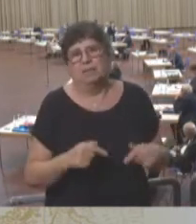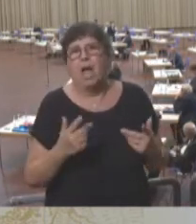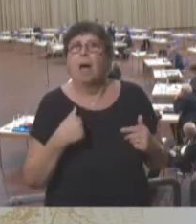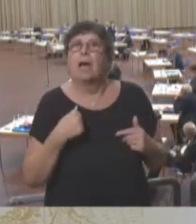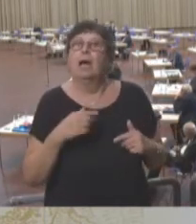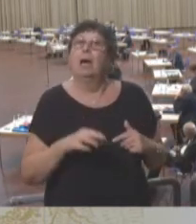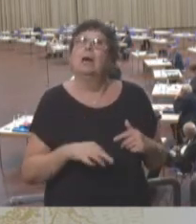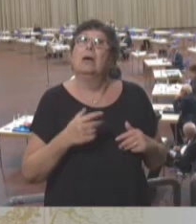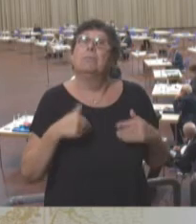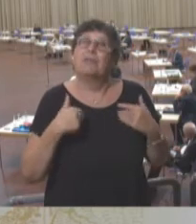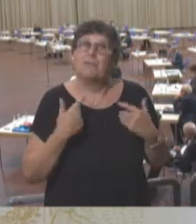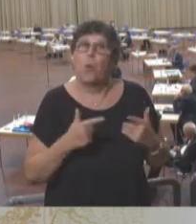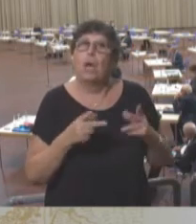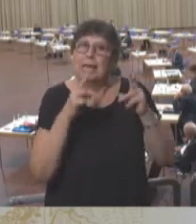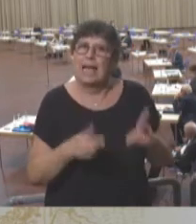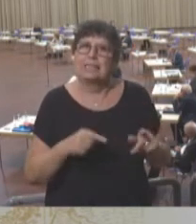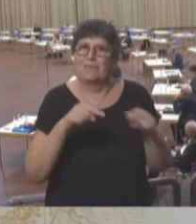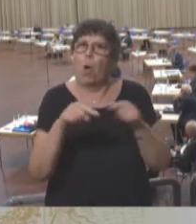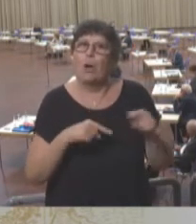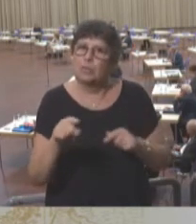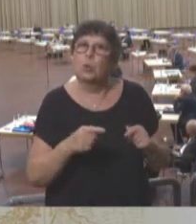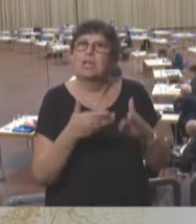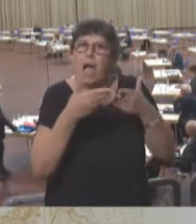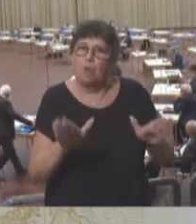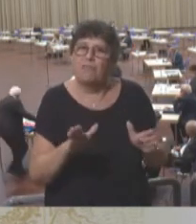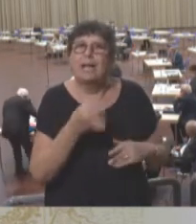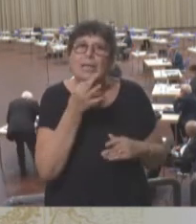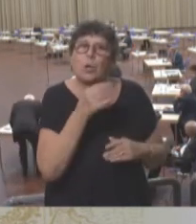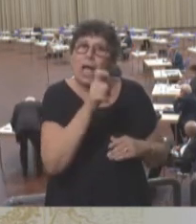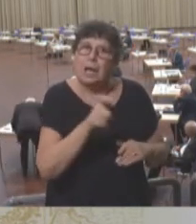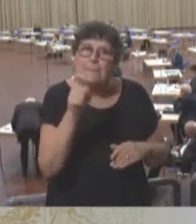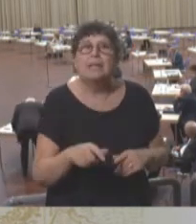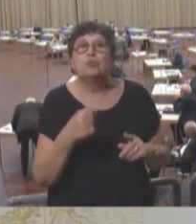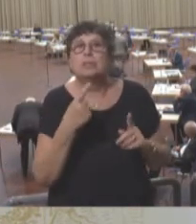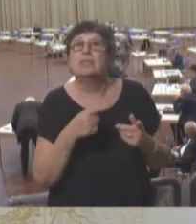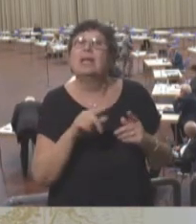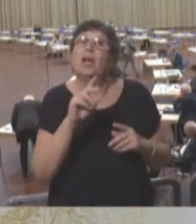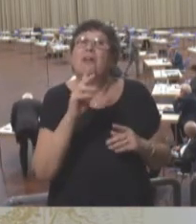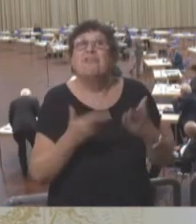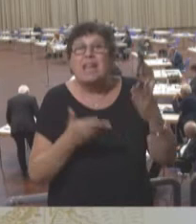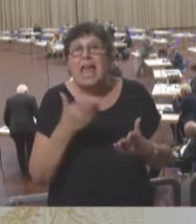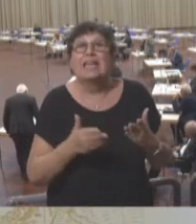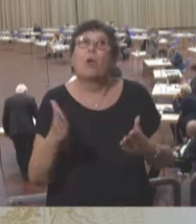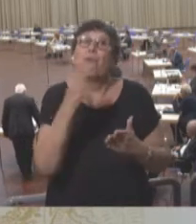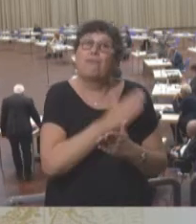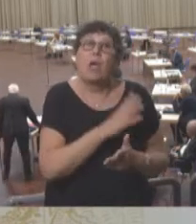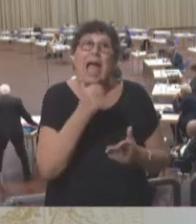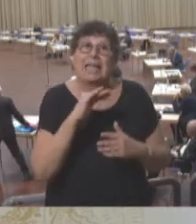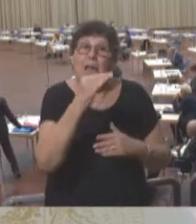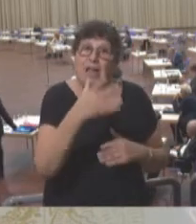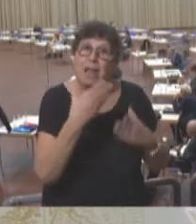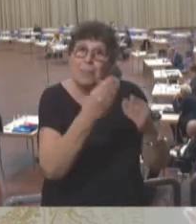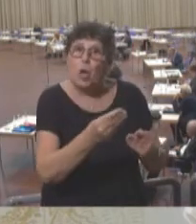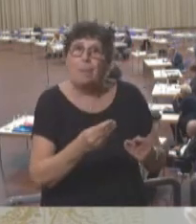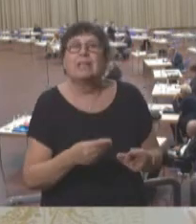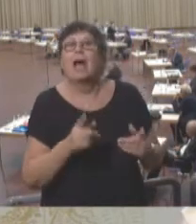Rechtsverordnung so weit geöffnet ist, dass auch jüngere und ältere Menschen vielleicht in diesem Sommer vorab noch eine Welle erleben können. Aber die wird dann vielleicht auch nicht